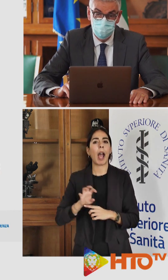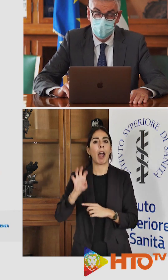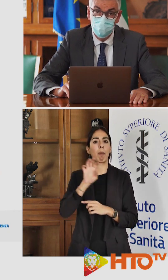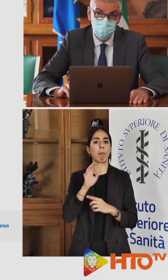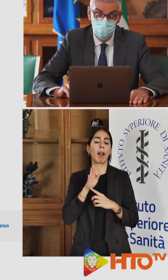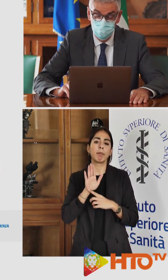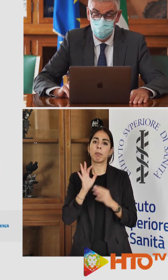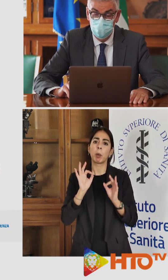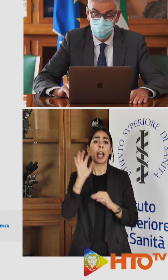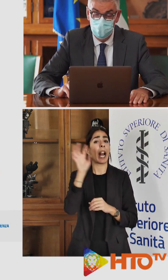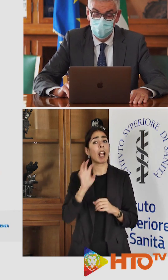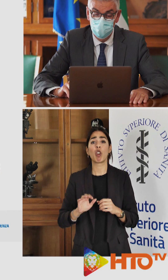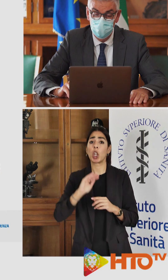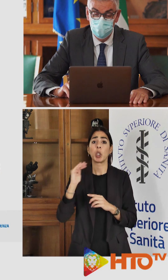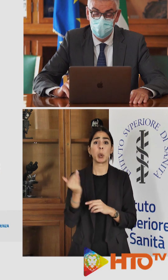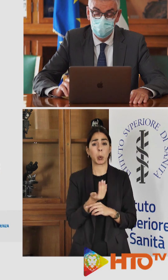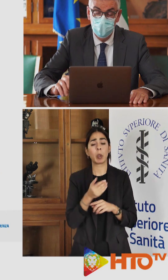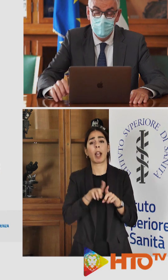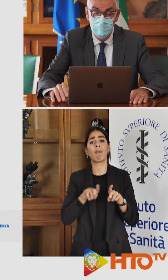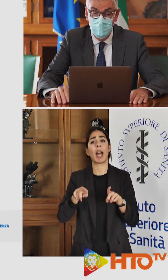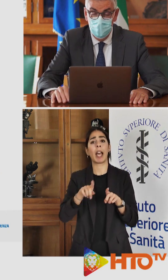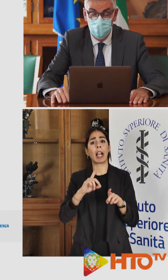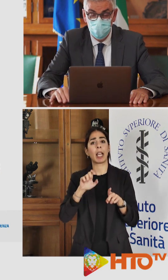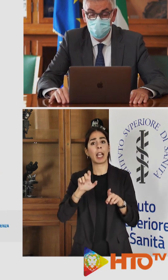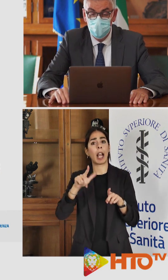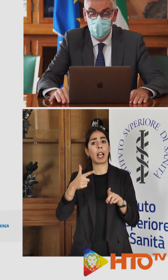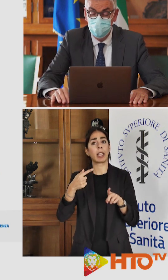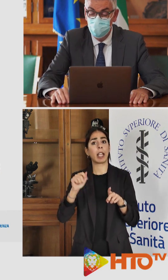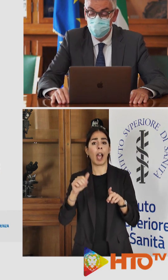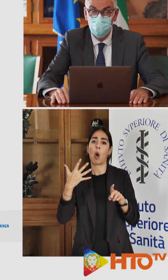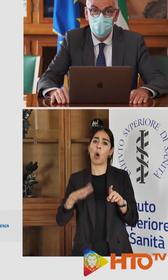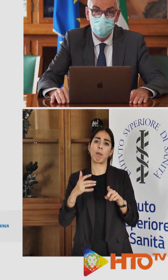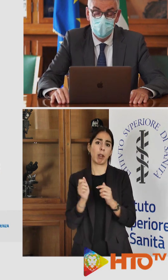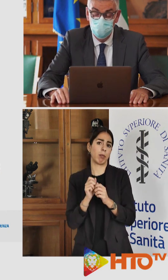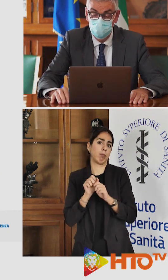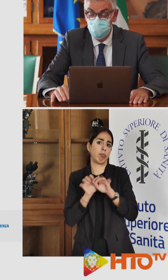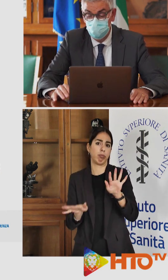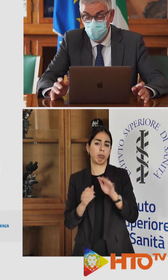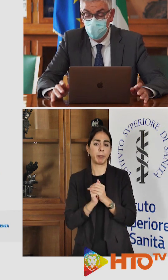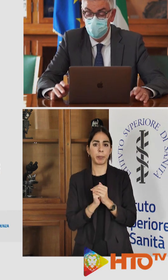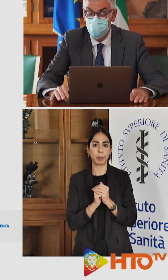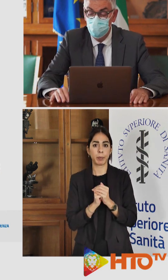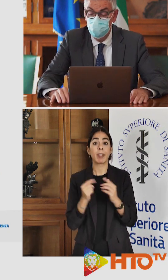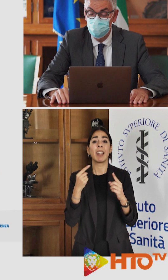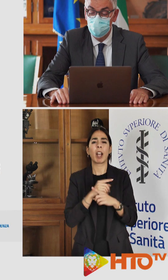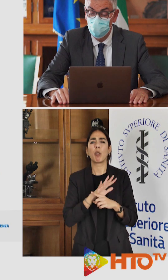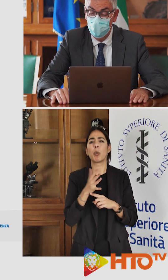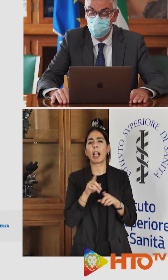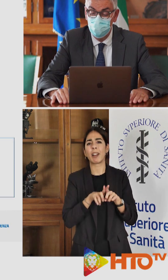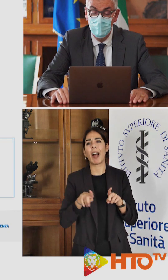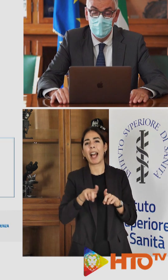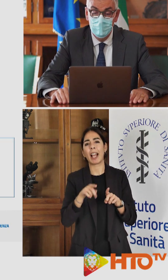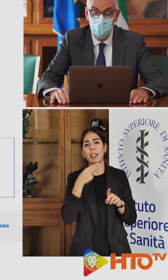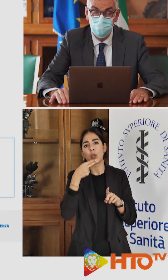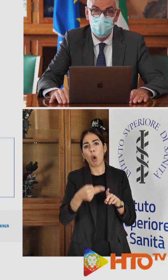in tutte le regioni venga isolata la variante Delta. Per quanto riguarda invece quella che viene chiamata come Delta